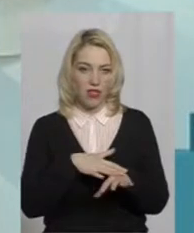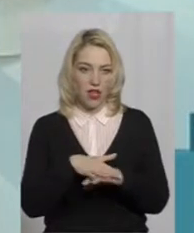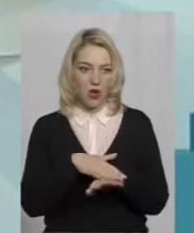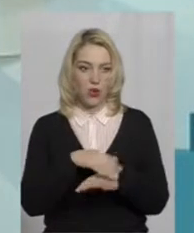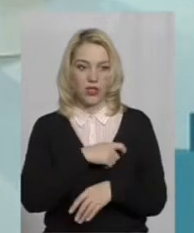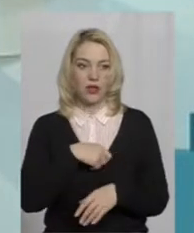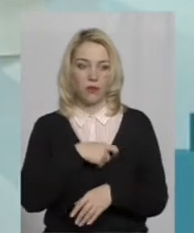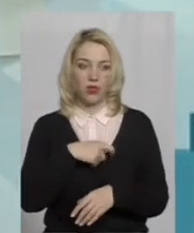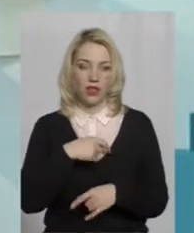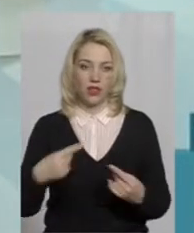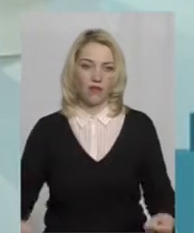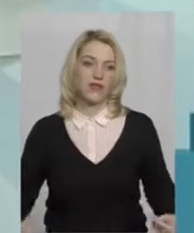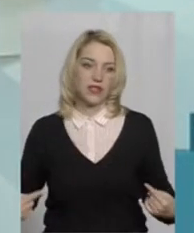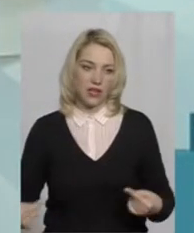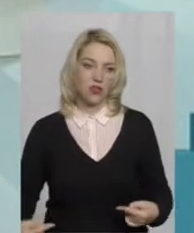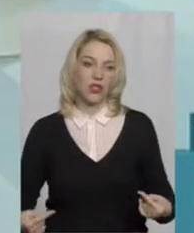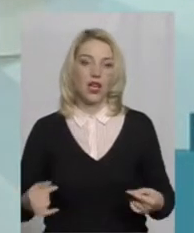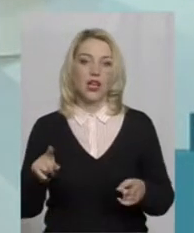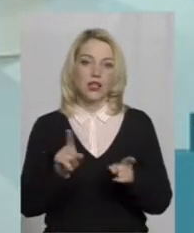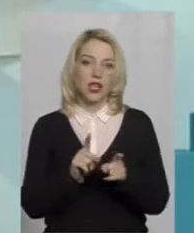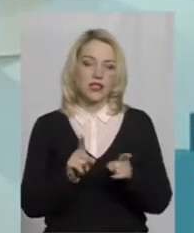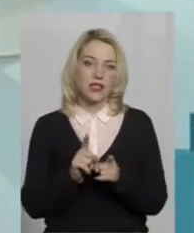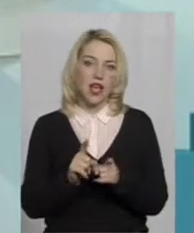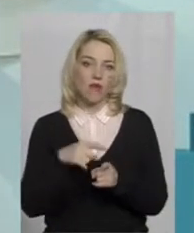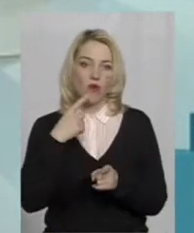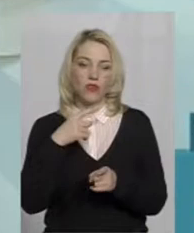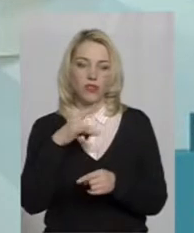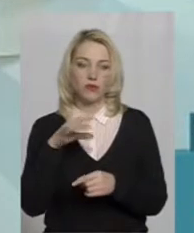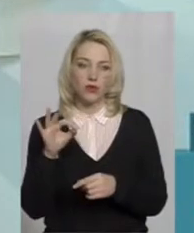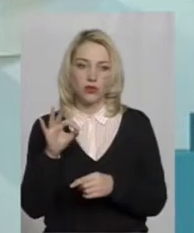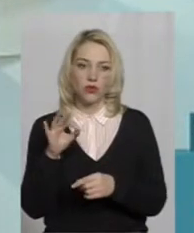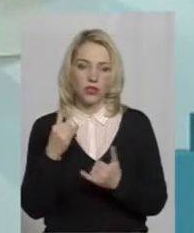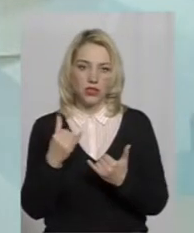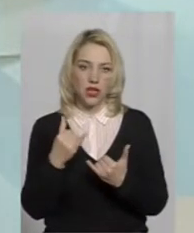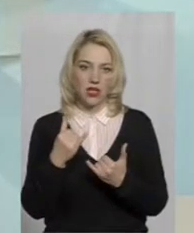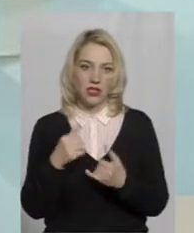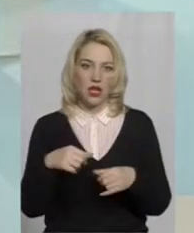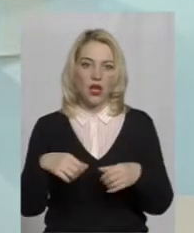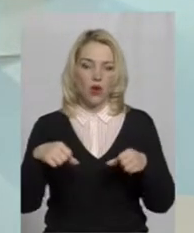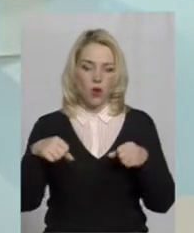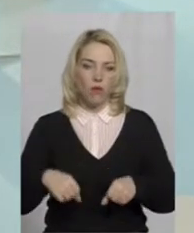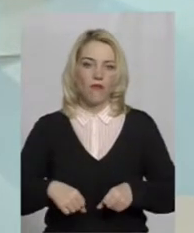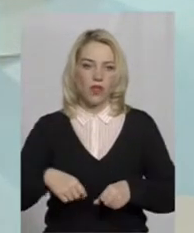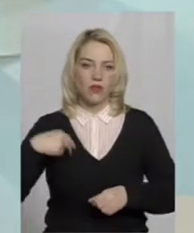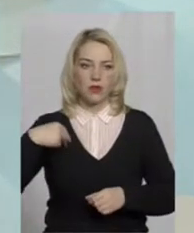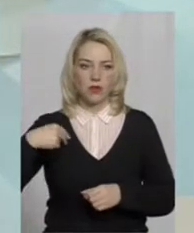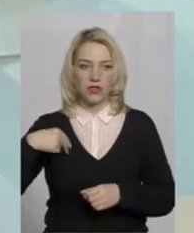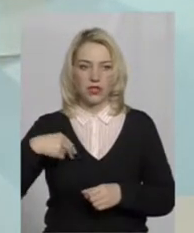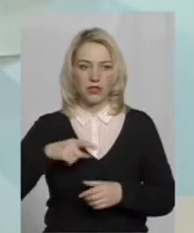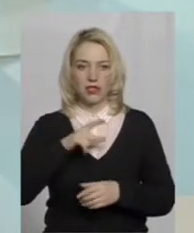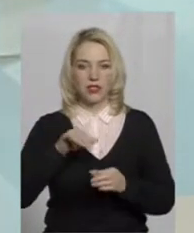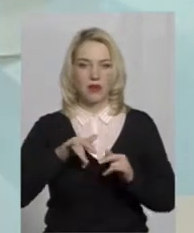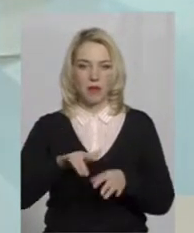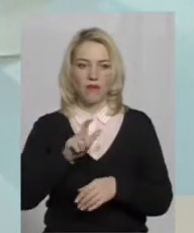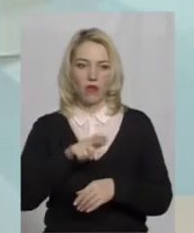візочник. І так само взяти зараз уповноважений президента справ